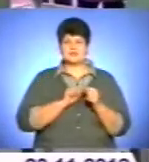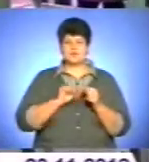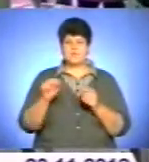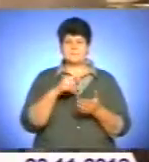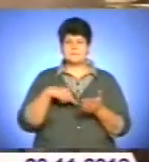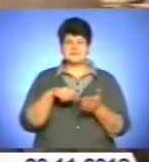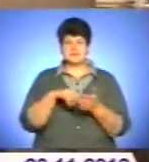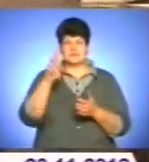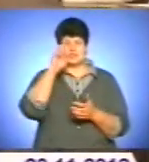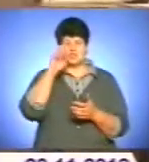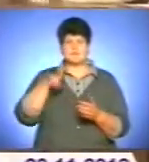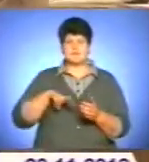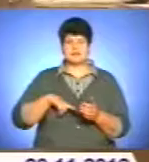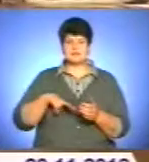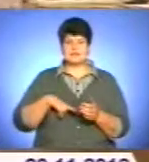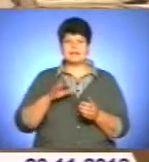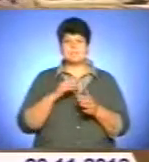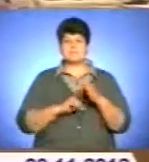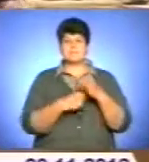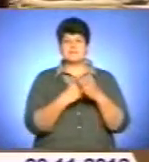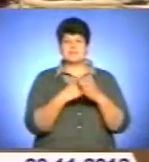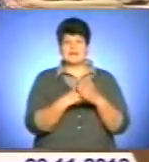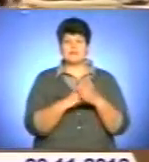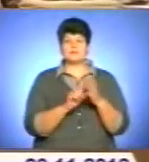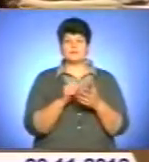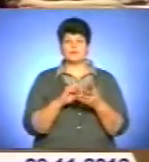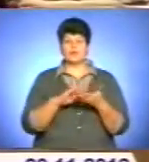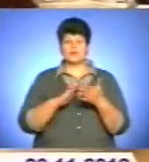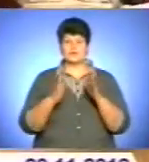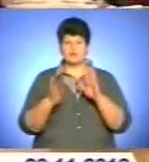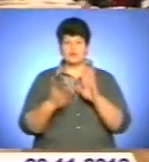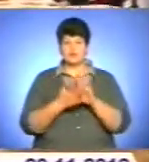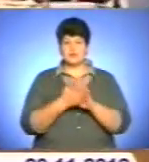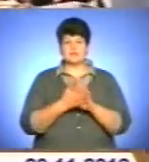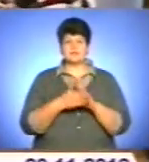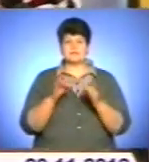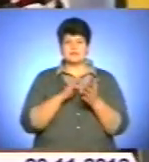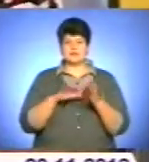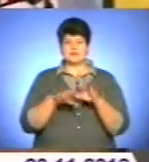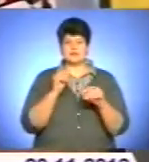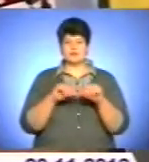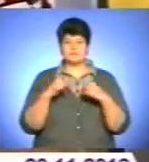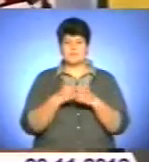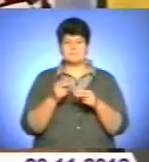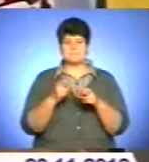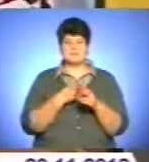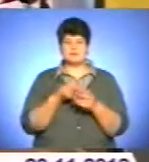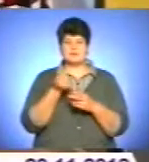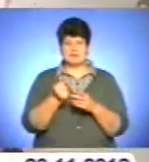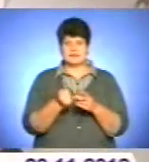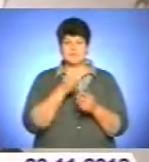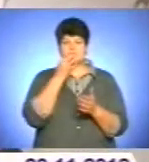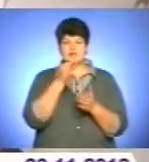міськими державними адміністраціями на підставі укладених із Центральною виборчою комісією договорів про безоплатне відповідальне зберігання.